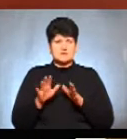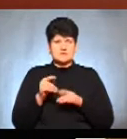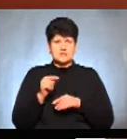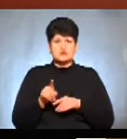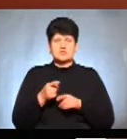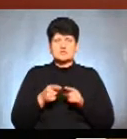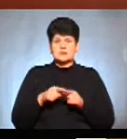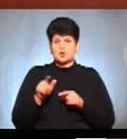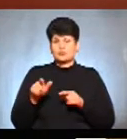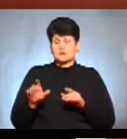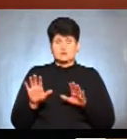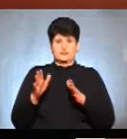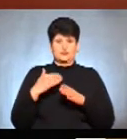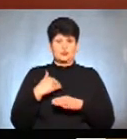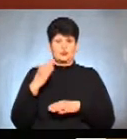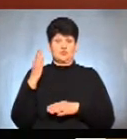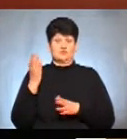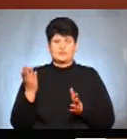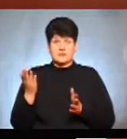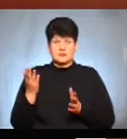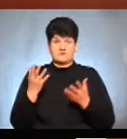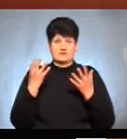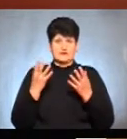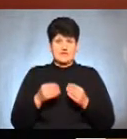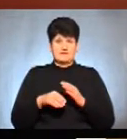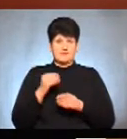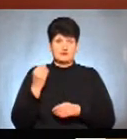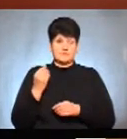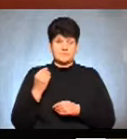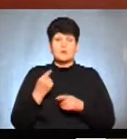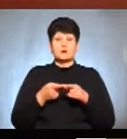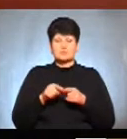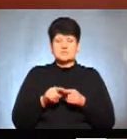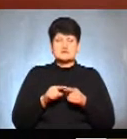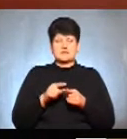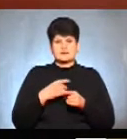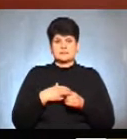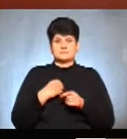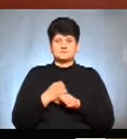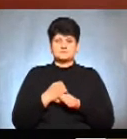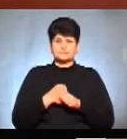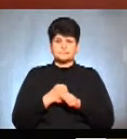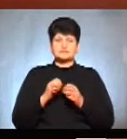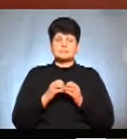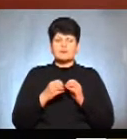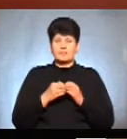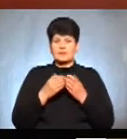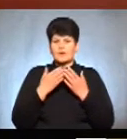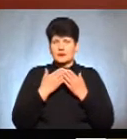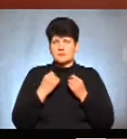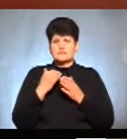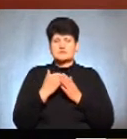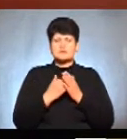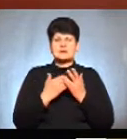раптом проголосувала, скажімо так, в день виборів. Тому це також варто зробити. Проблема відсутності у списках